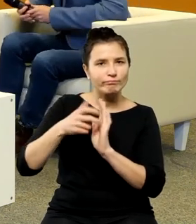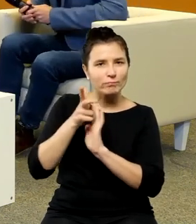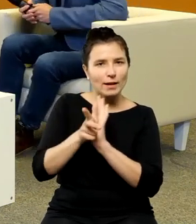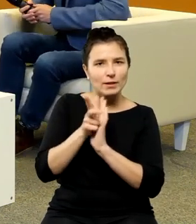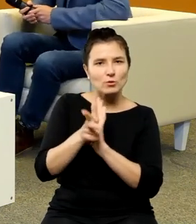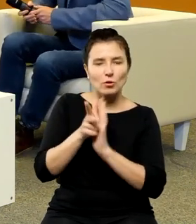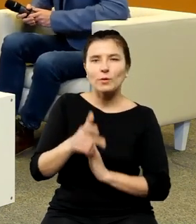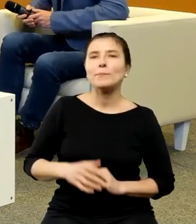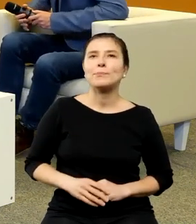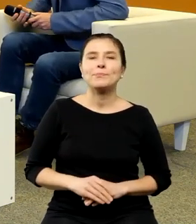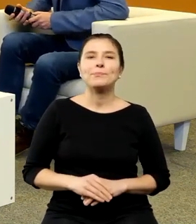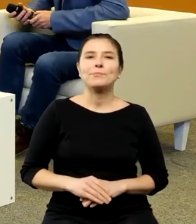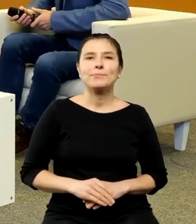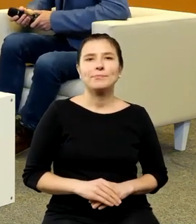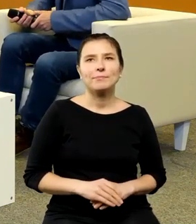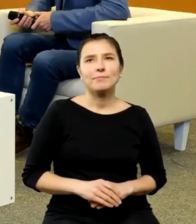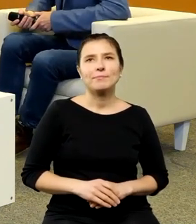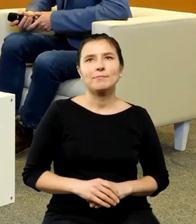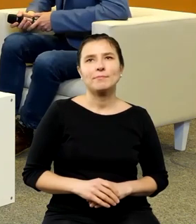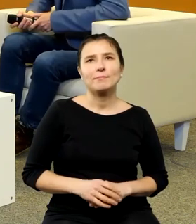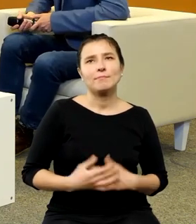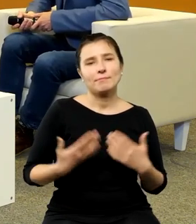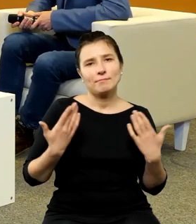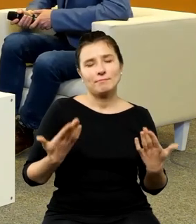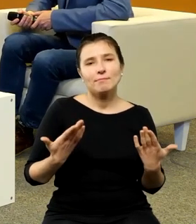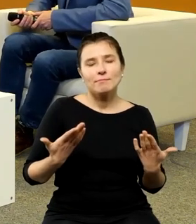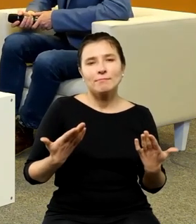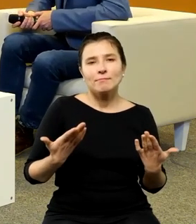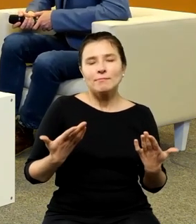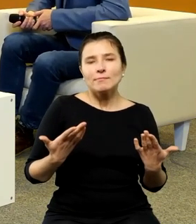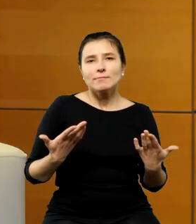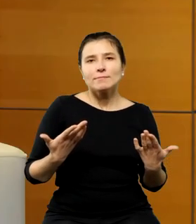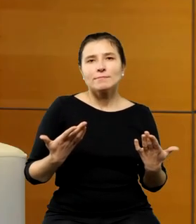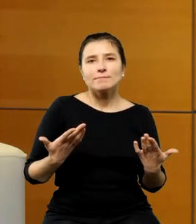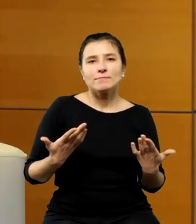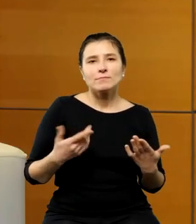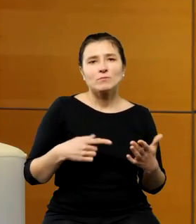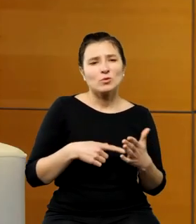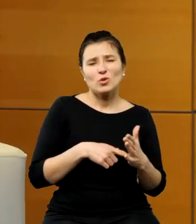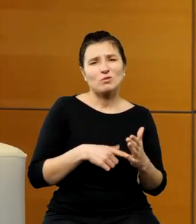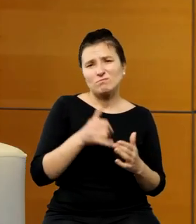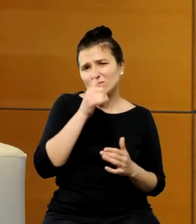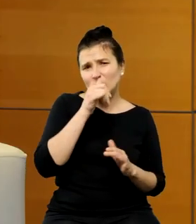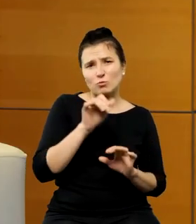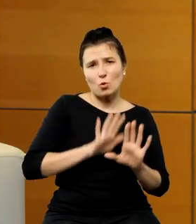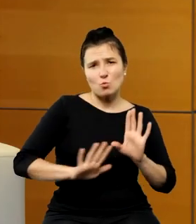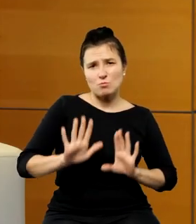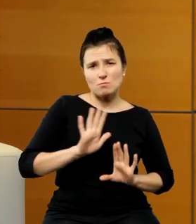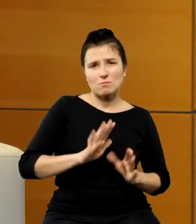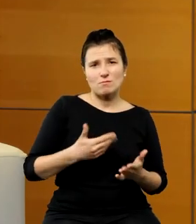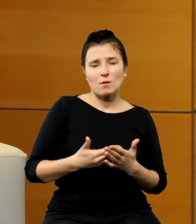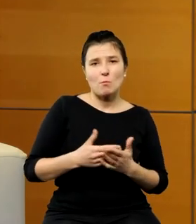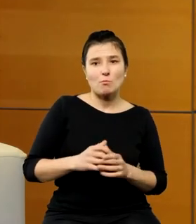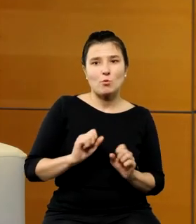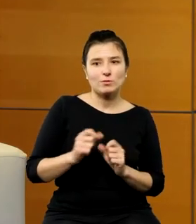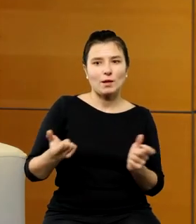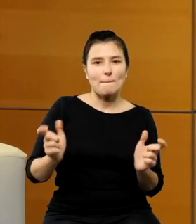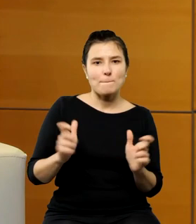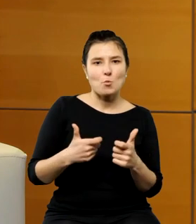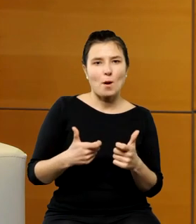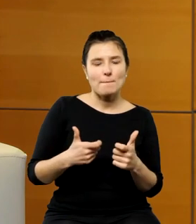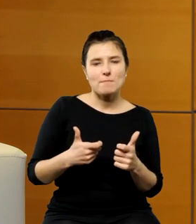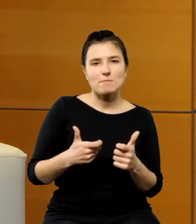w ogóle nie da się uniknąć jednak kiedy właśnie ze względu choćby na tą szatańską pułapkę jaką na nas